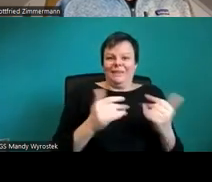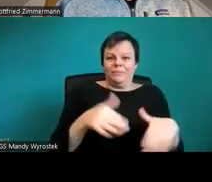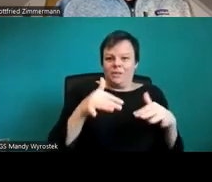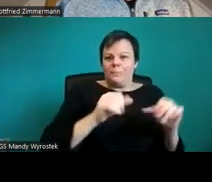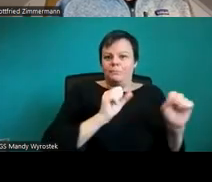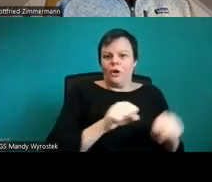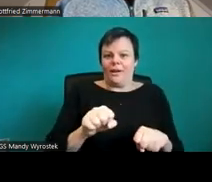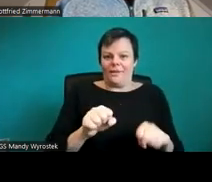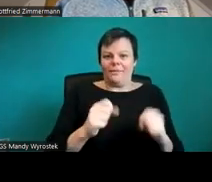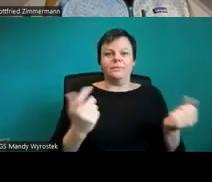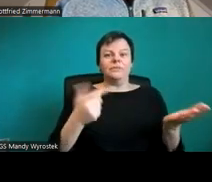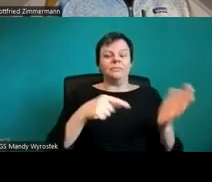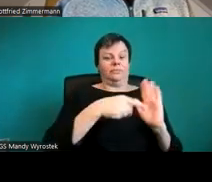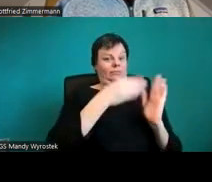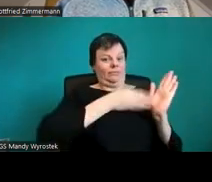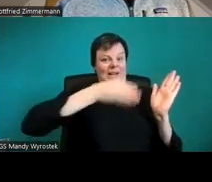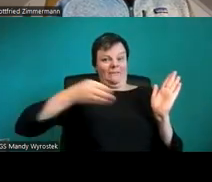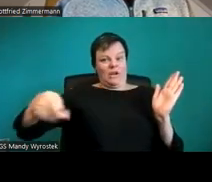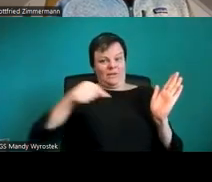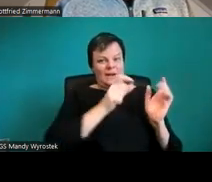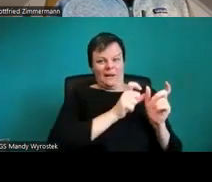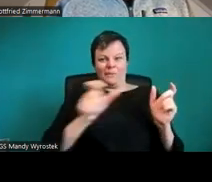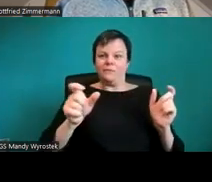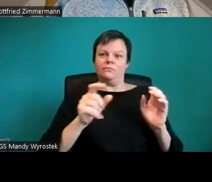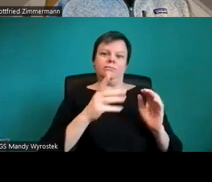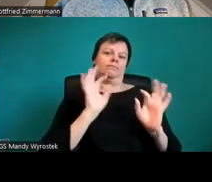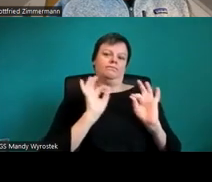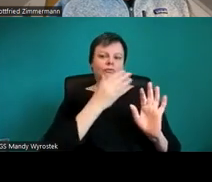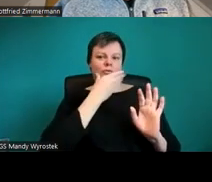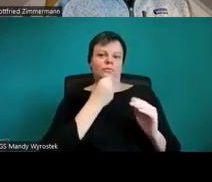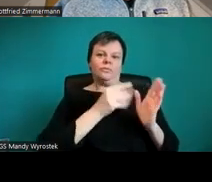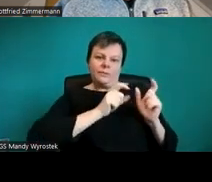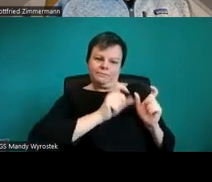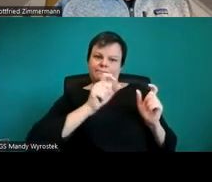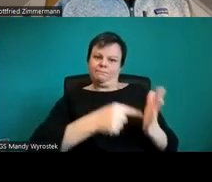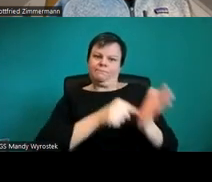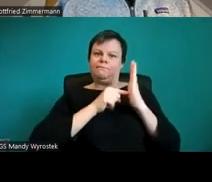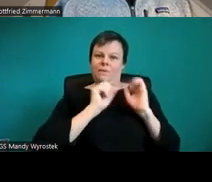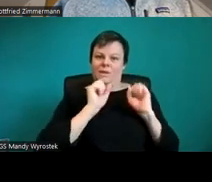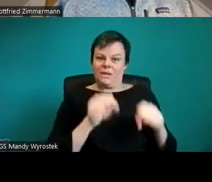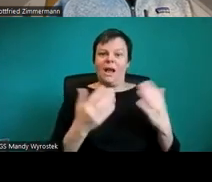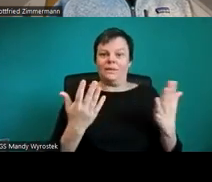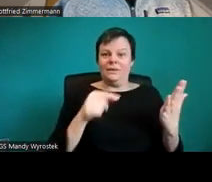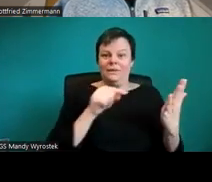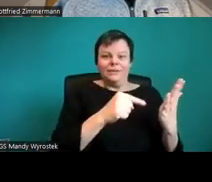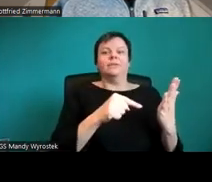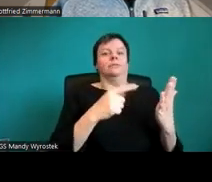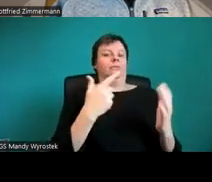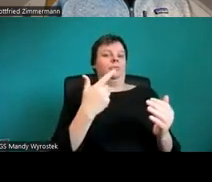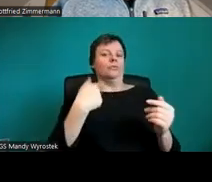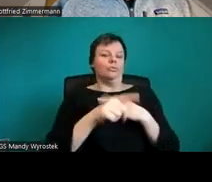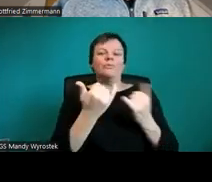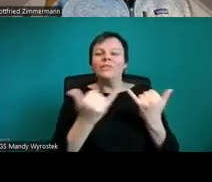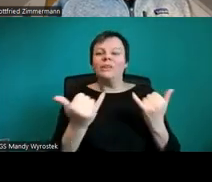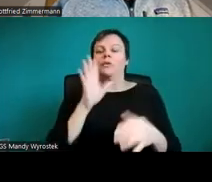Barrierefreiheit überprüfen, Lese-Reihenfolge-Bereich. Und hier kann ich